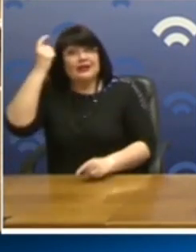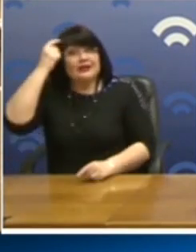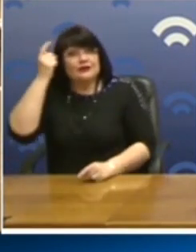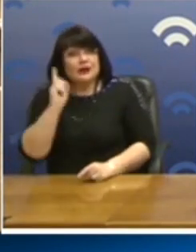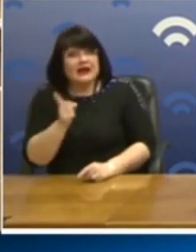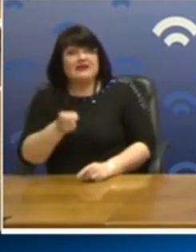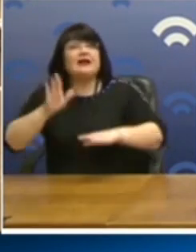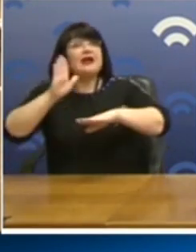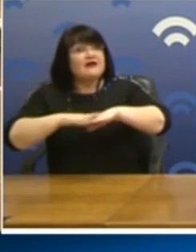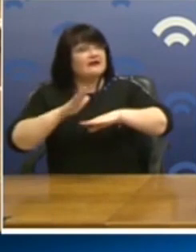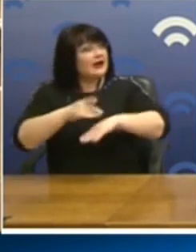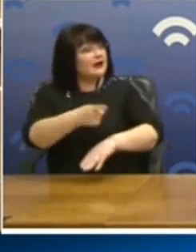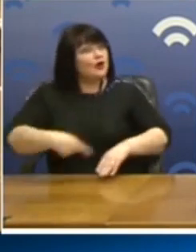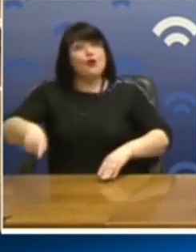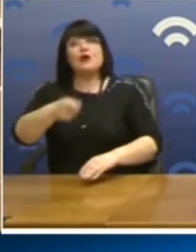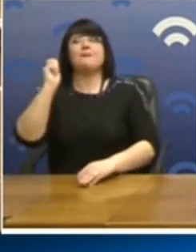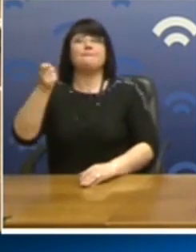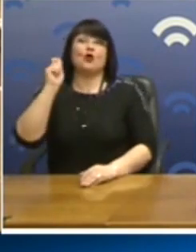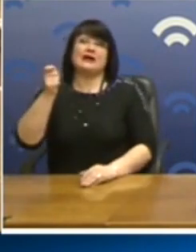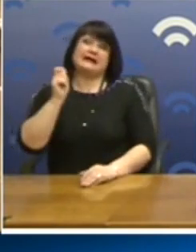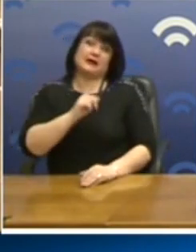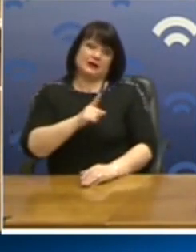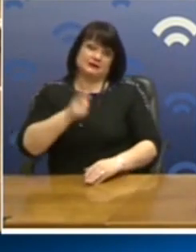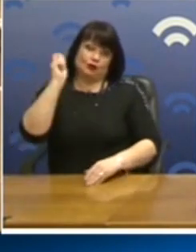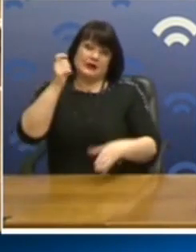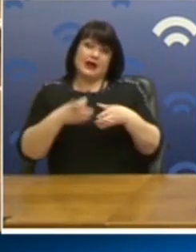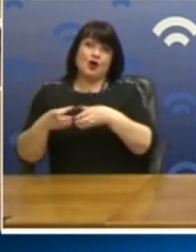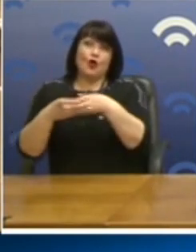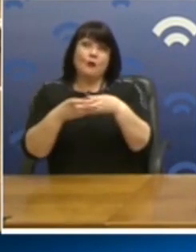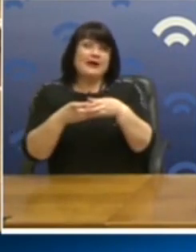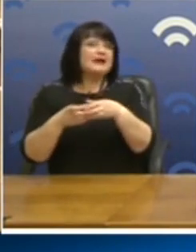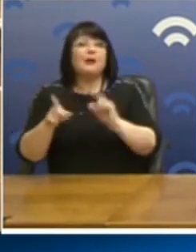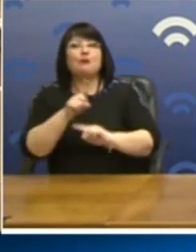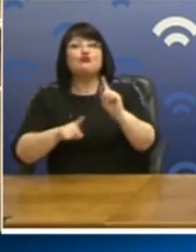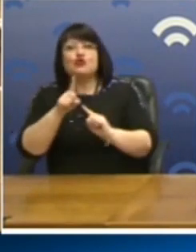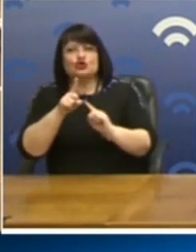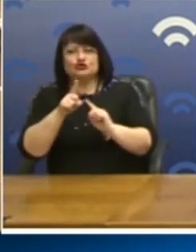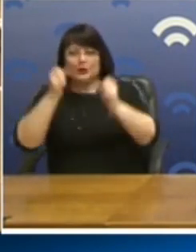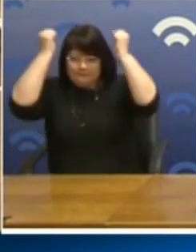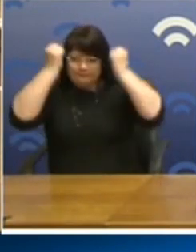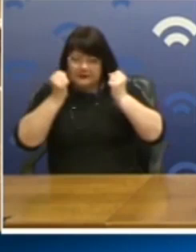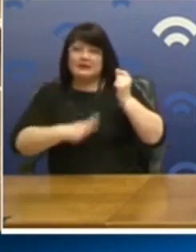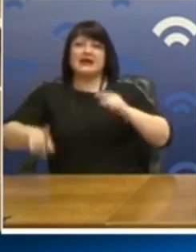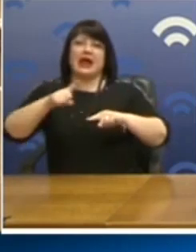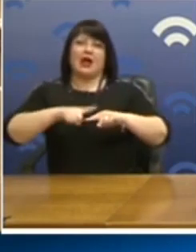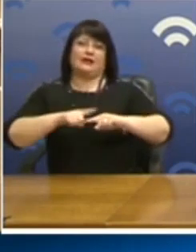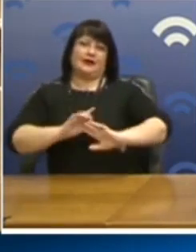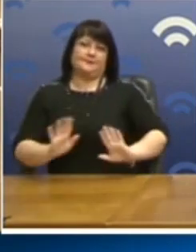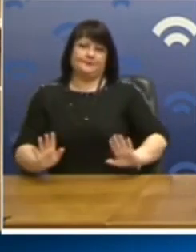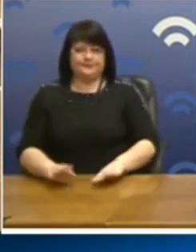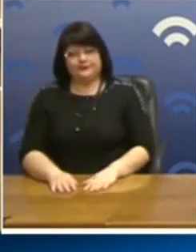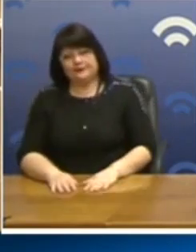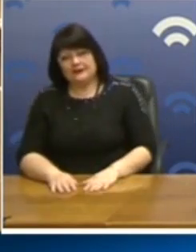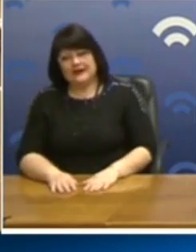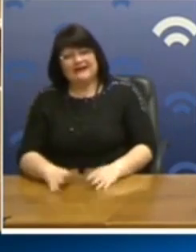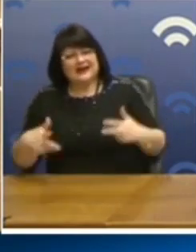όλων των άλλων πολιτικών δυνάμεων, θα την πληρώνουμε ως χώρα, ως λαός. Για ποια κρατική